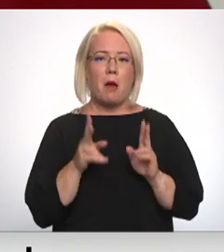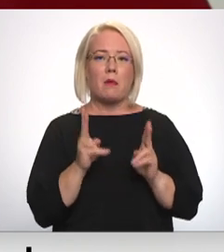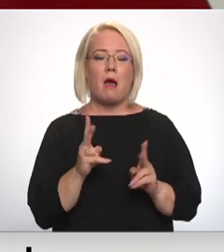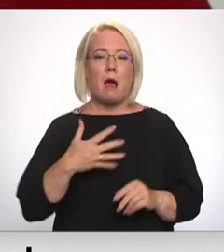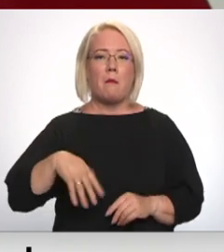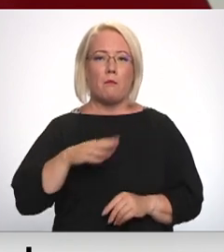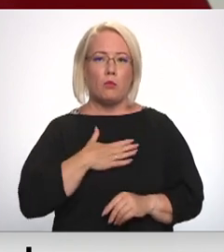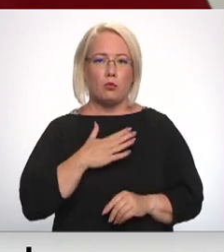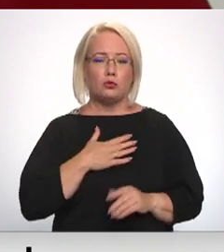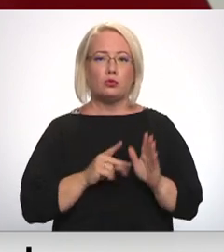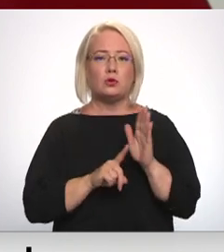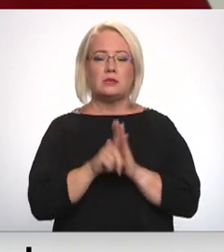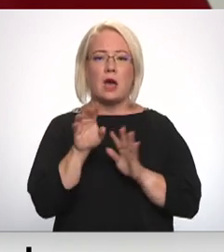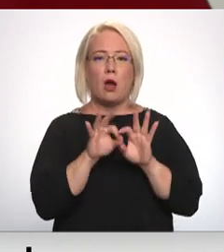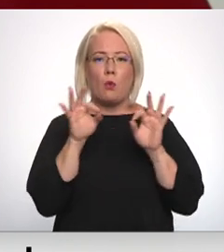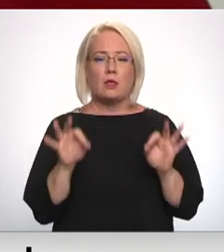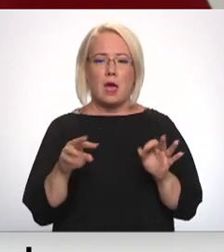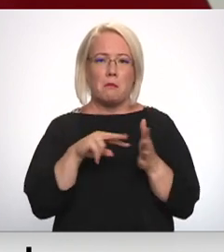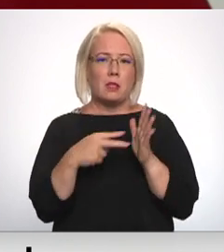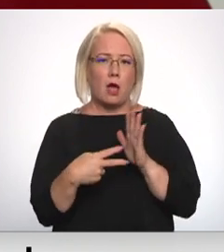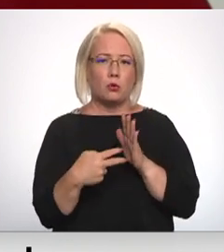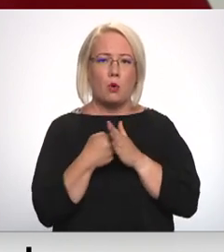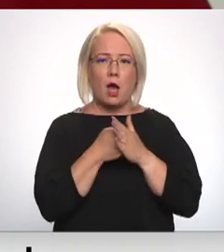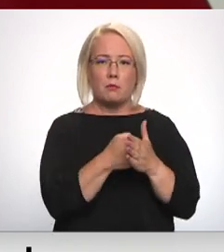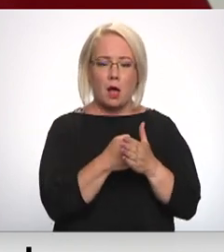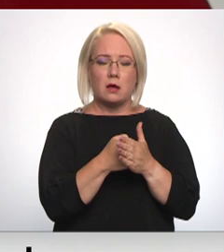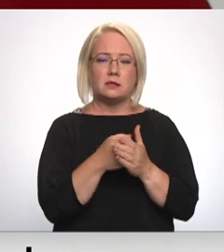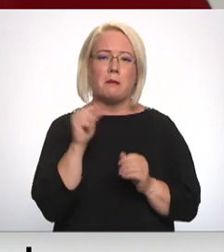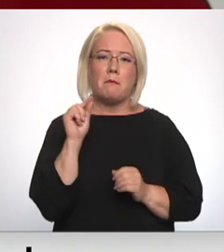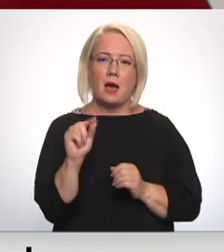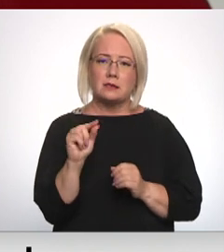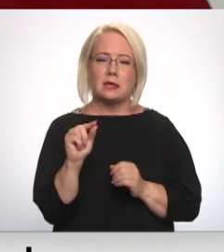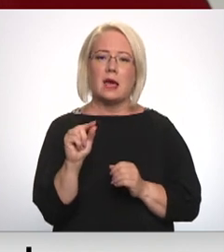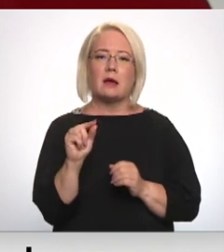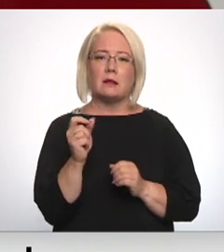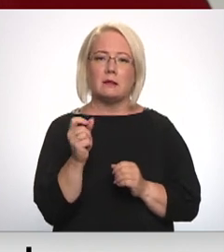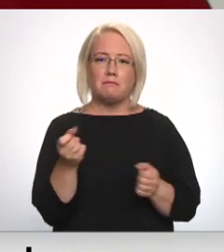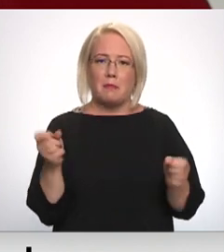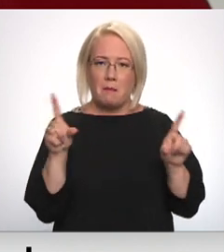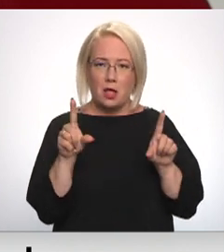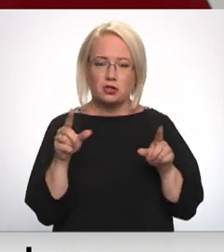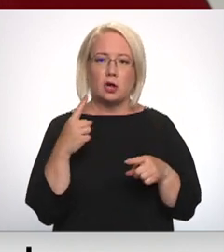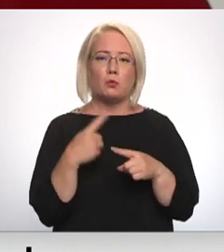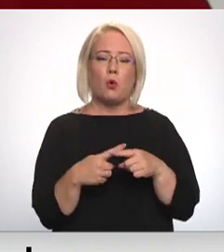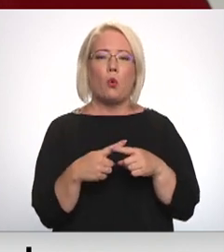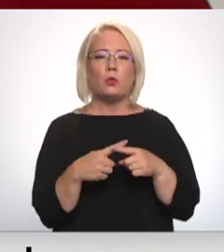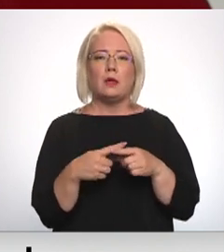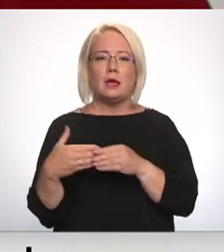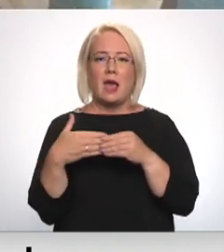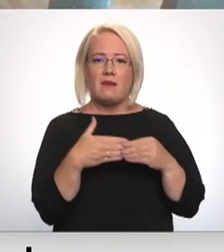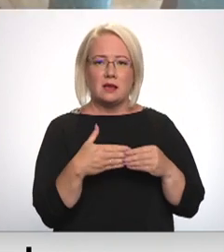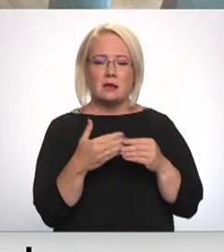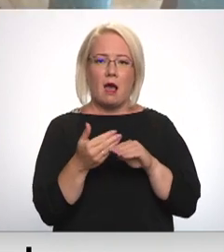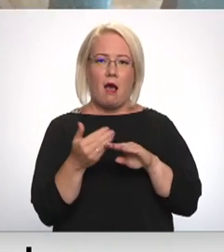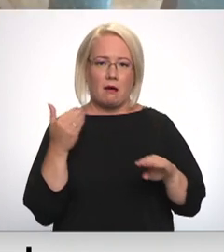mēs mūsu sākotnējo plānotavā atbalsta nedaudz tomēr paplašanāsim un ieviesīsim